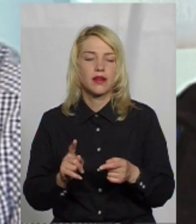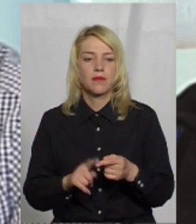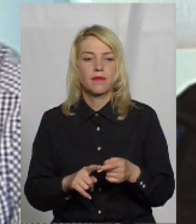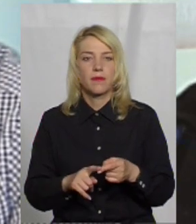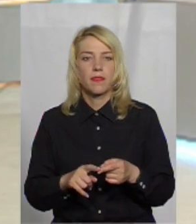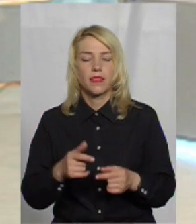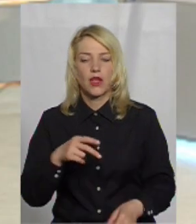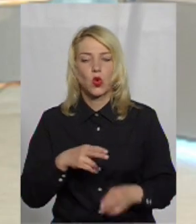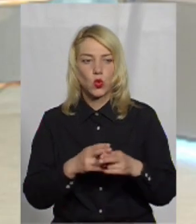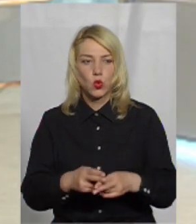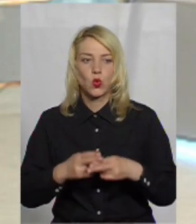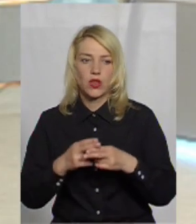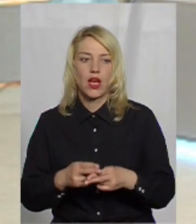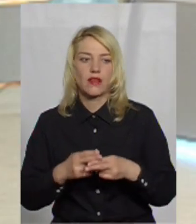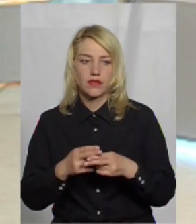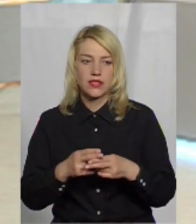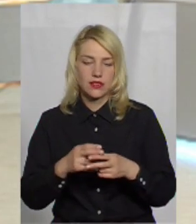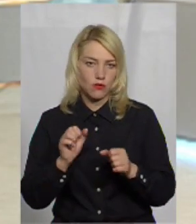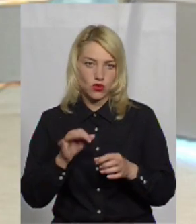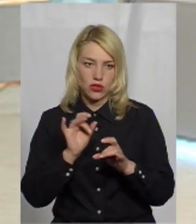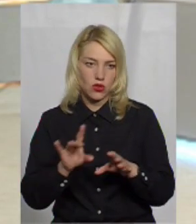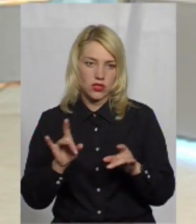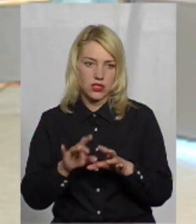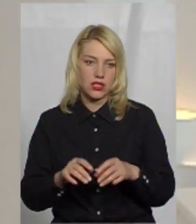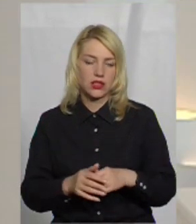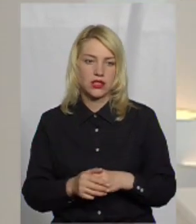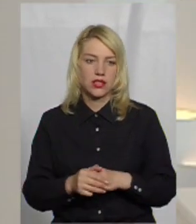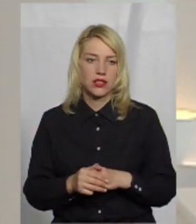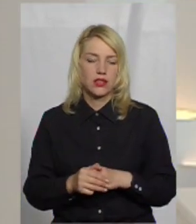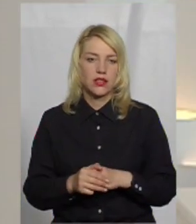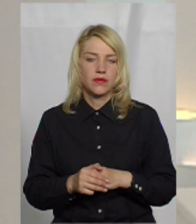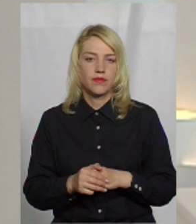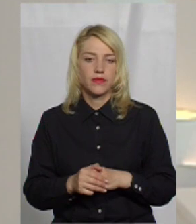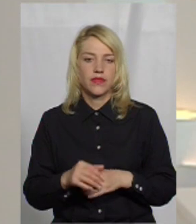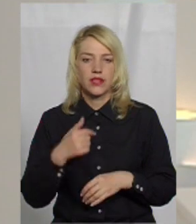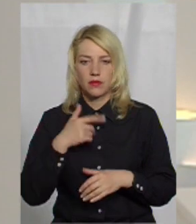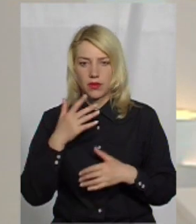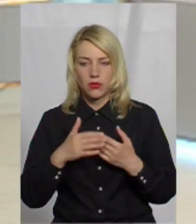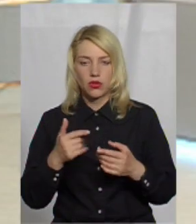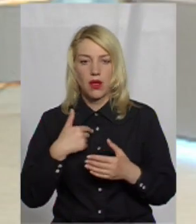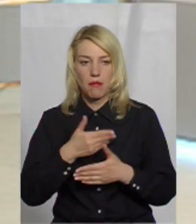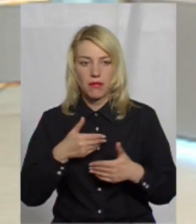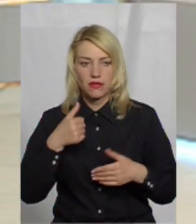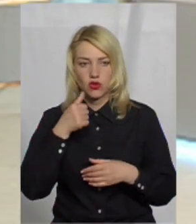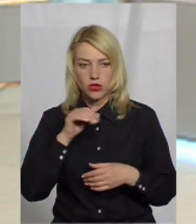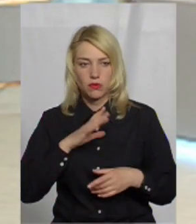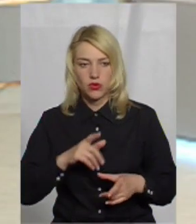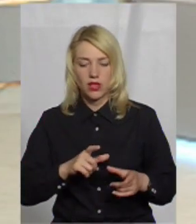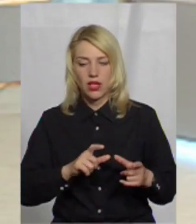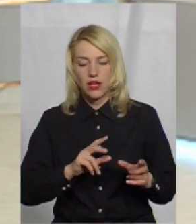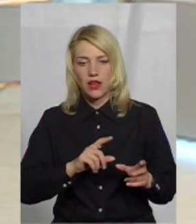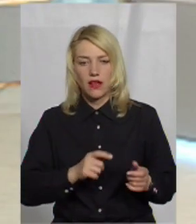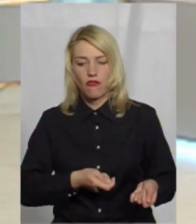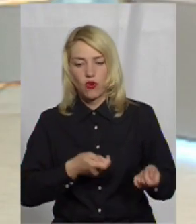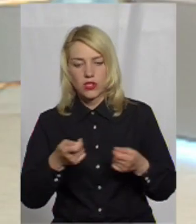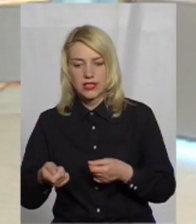Грант в Дунаївцях, можна ж про нього два слова сказати? будь ласка. Я перепрошую, що ми вчора возили делегацію от саме